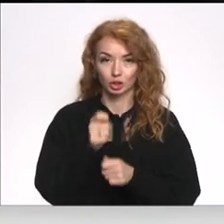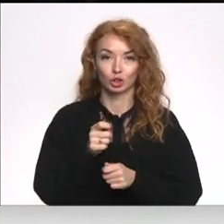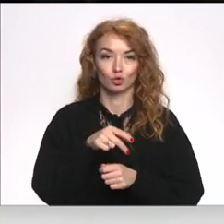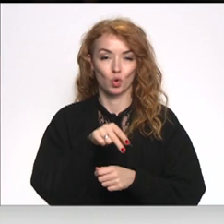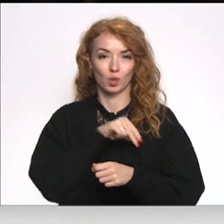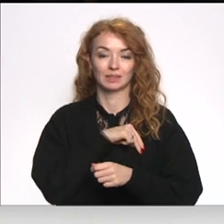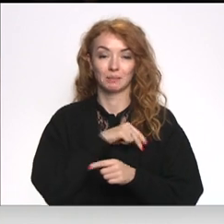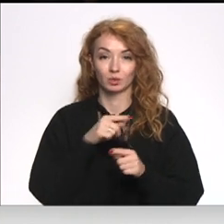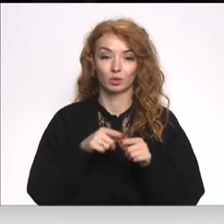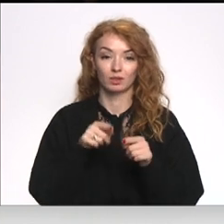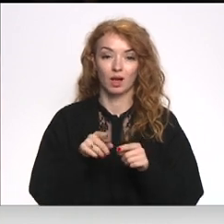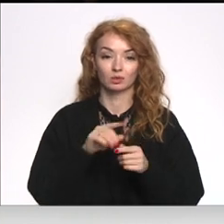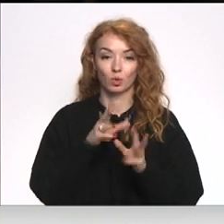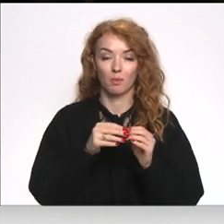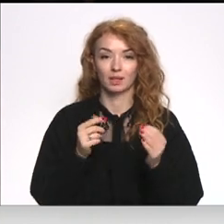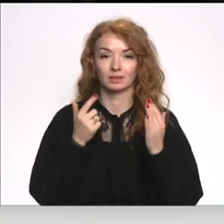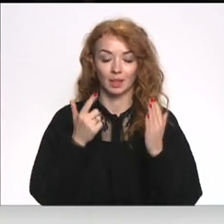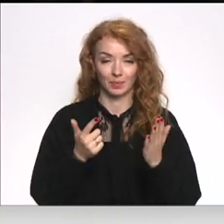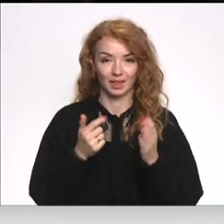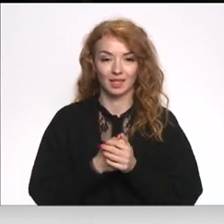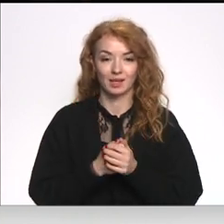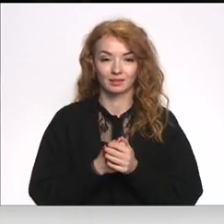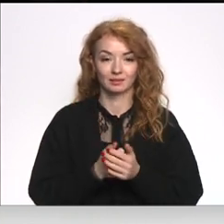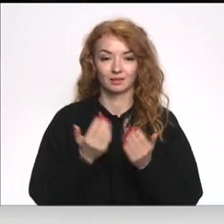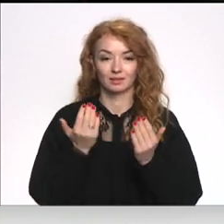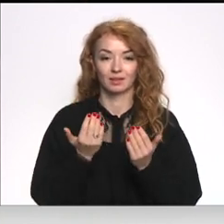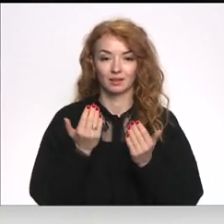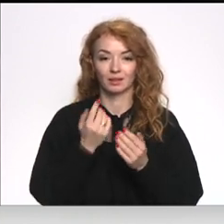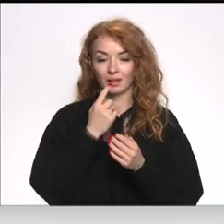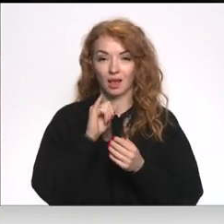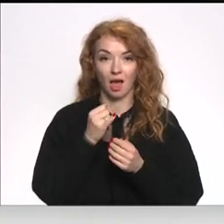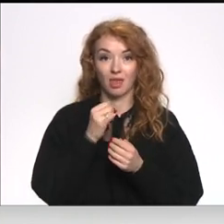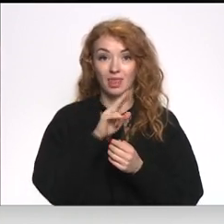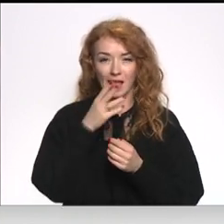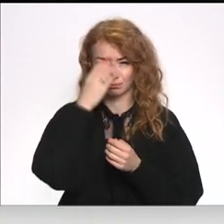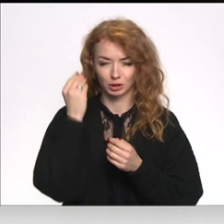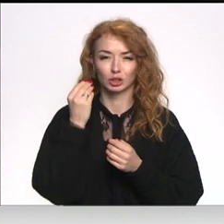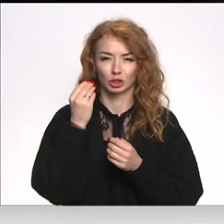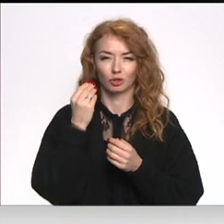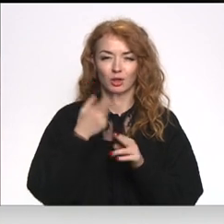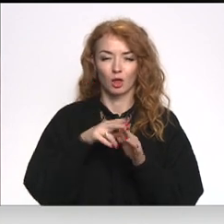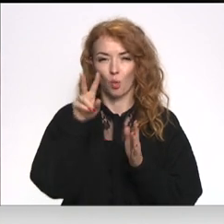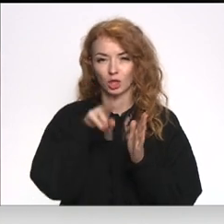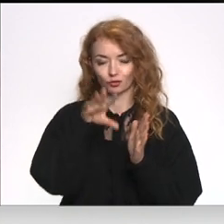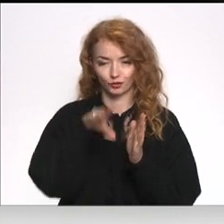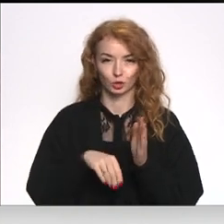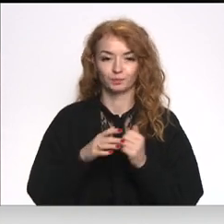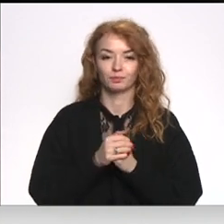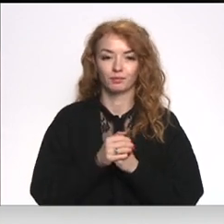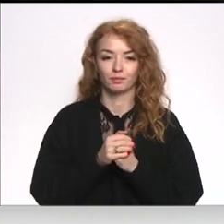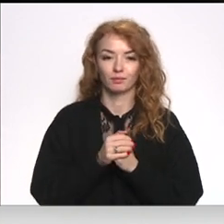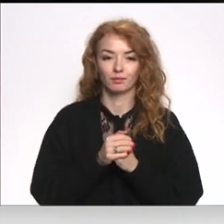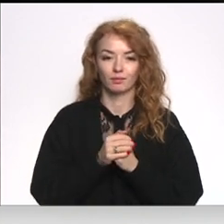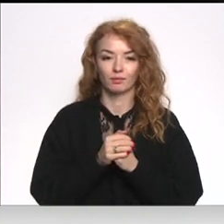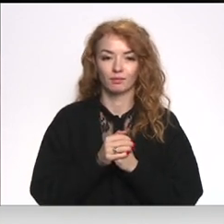nozīmītas un dās ir veselas septiņas. Es tev vienu nevienu neaizmirstu, nolasīšu tos pretendents. Tā ir